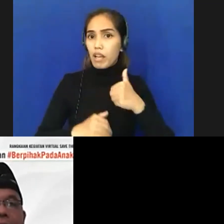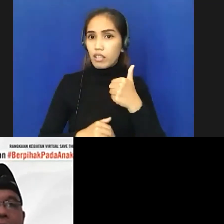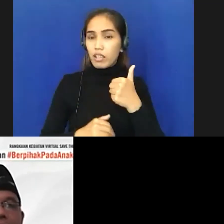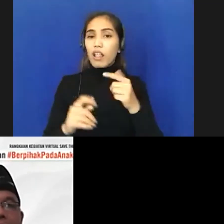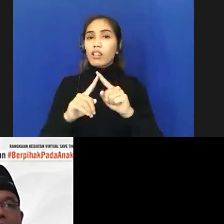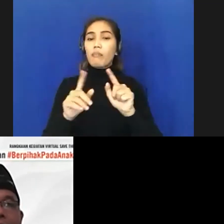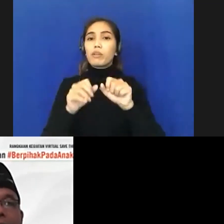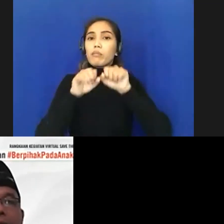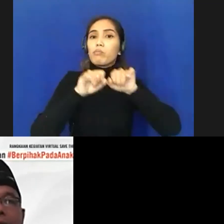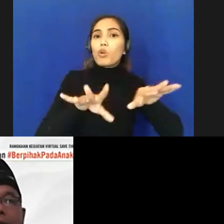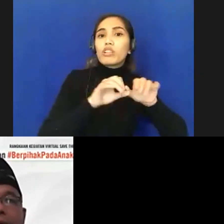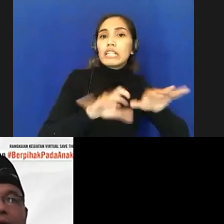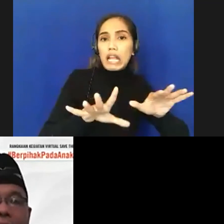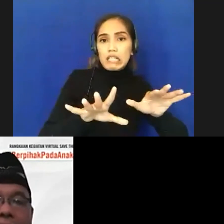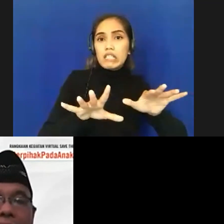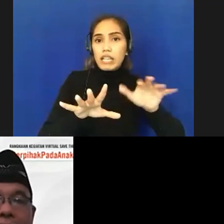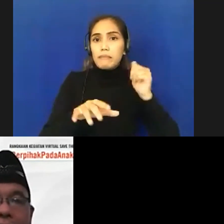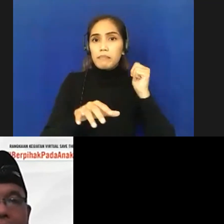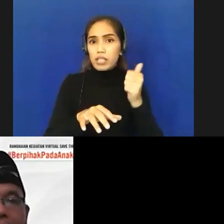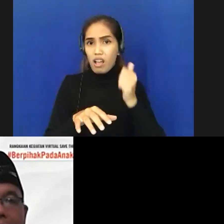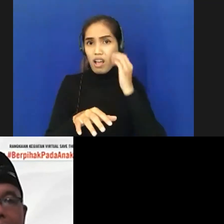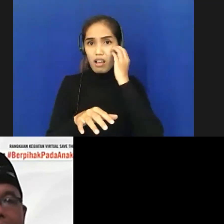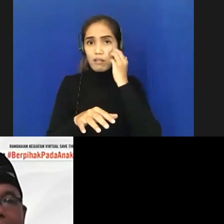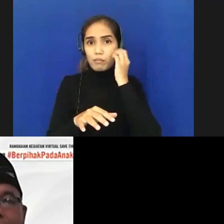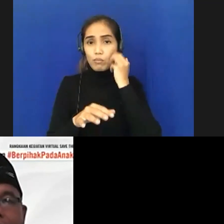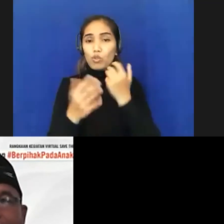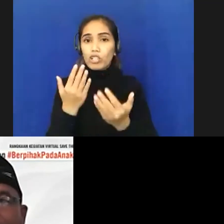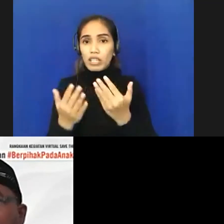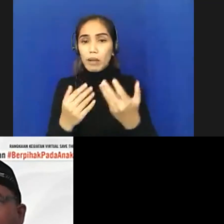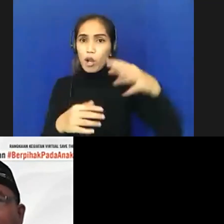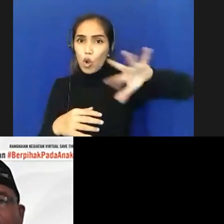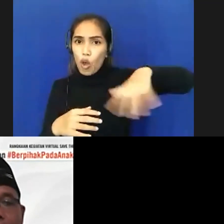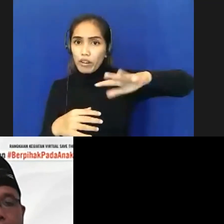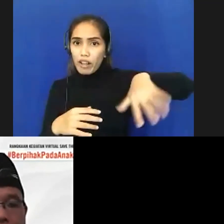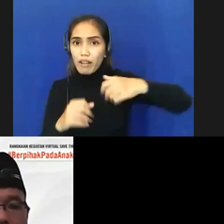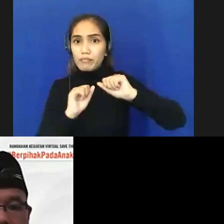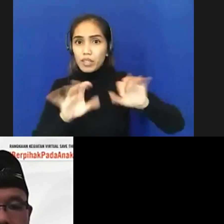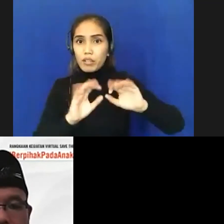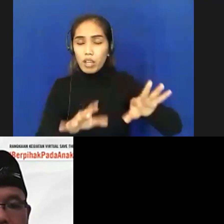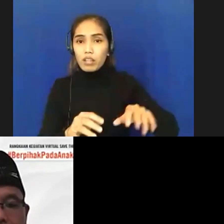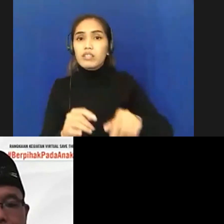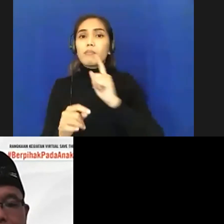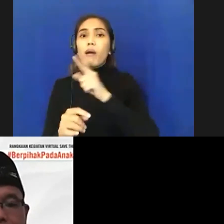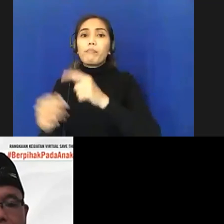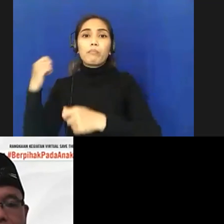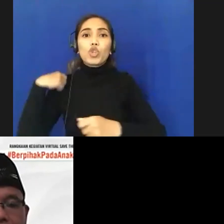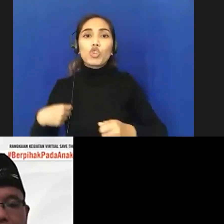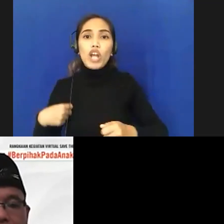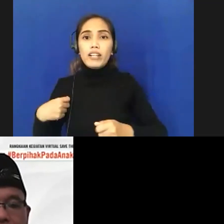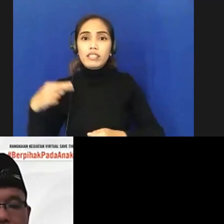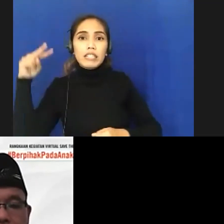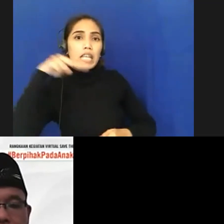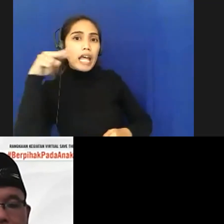penularan itu tentu kita tidak bisa kontrol kan kita tidak bisa melihat 1x24 jam si pasien